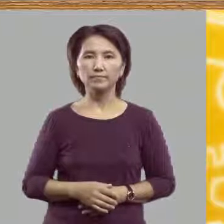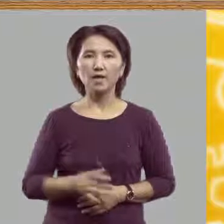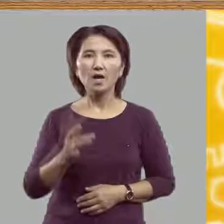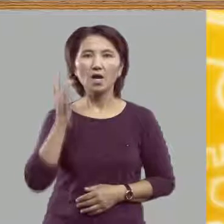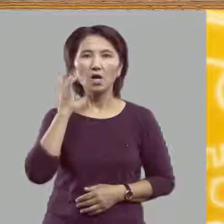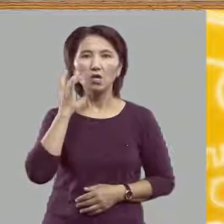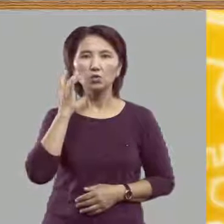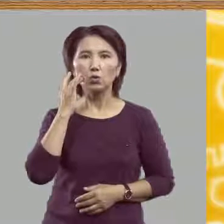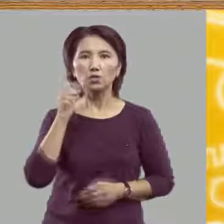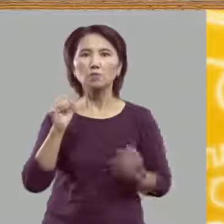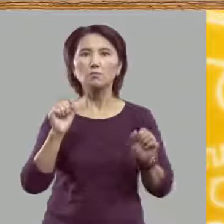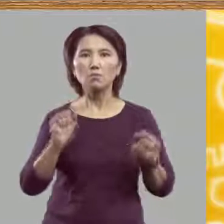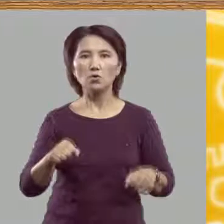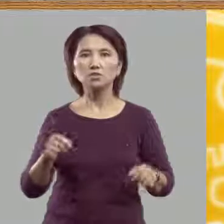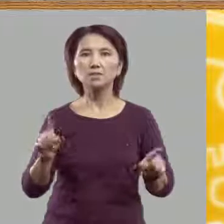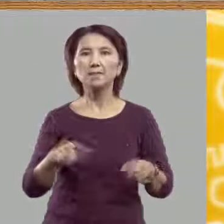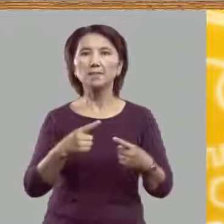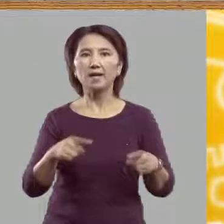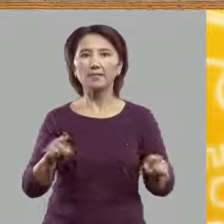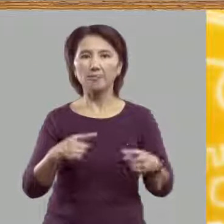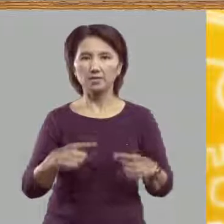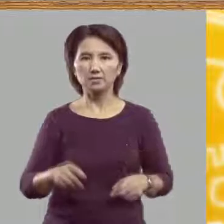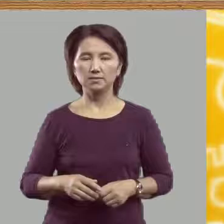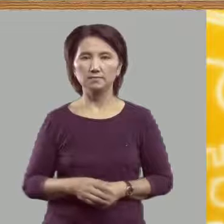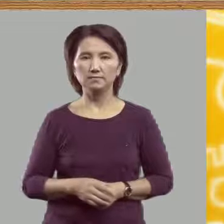который можно пропеть.